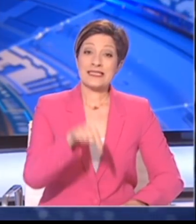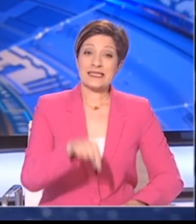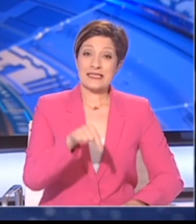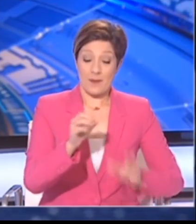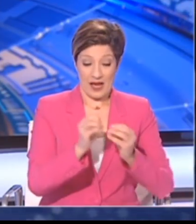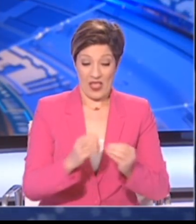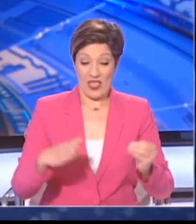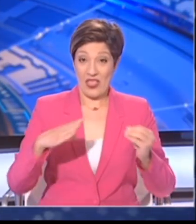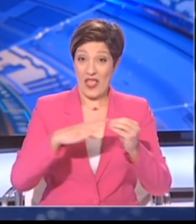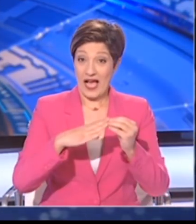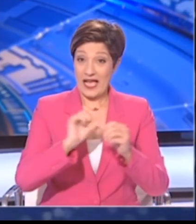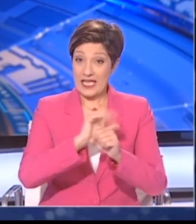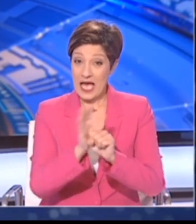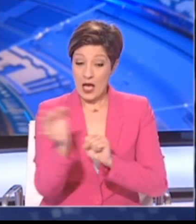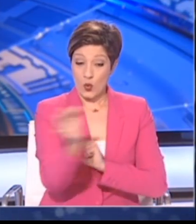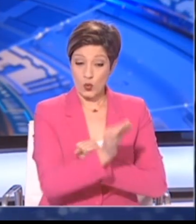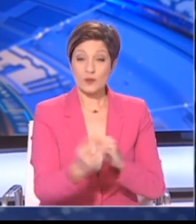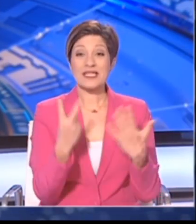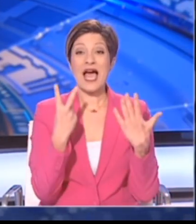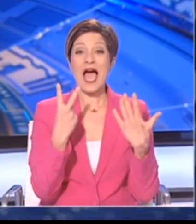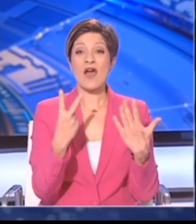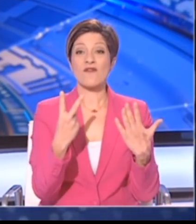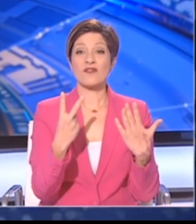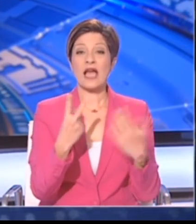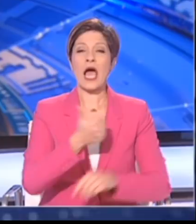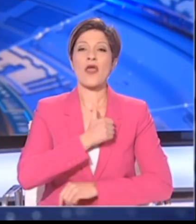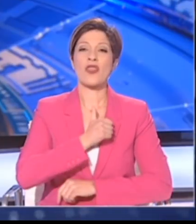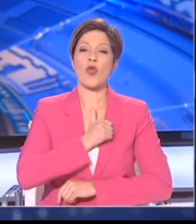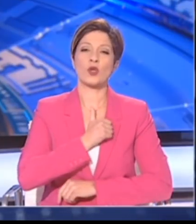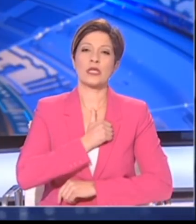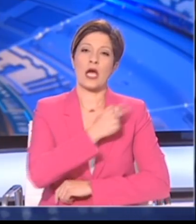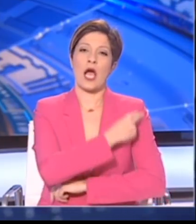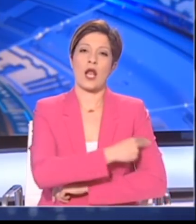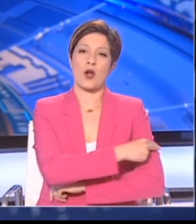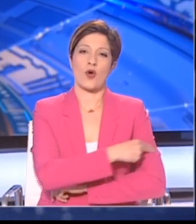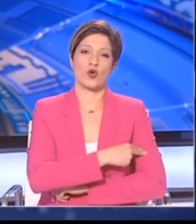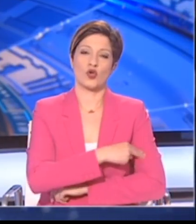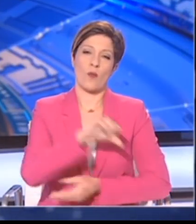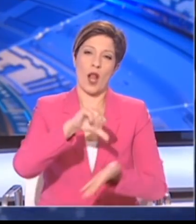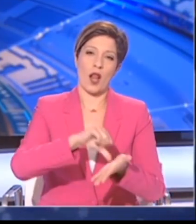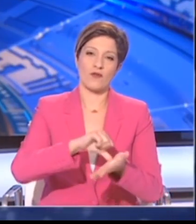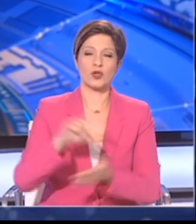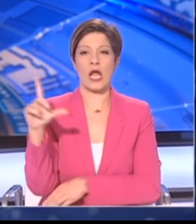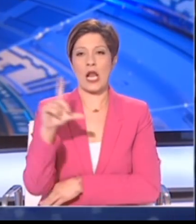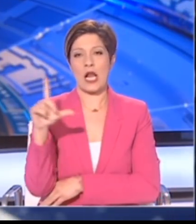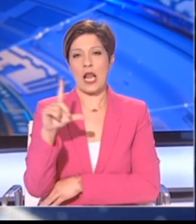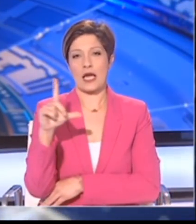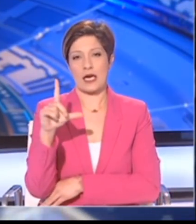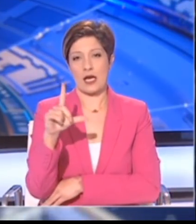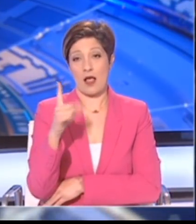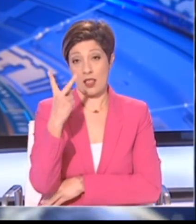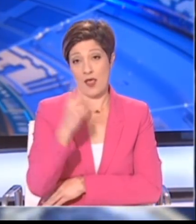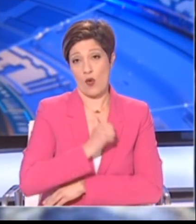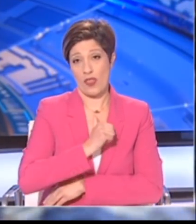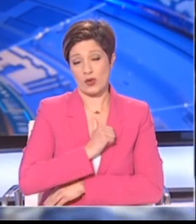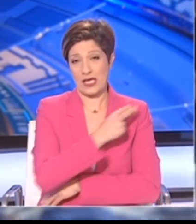19 κρούσματα, τα 7 εντοπίστηκαν σε δύο ιδιωτικά νοσηλευτήρια σε Λευκοσία και Λάρνακα. Σε